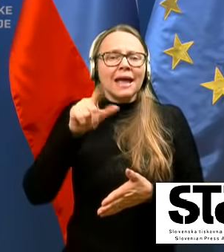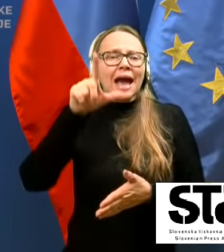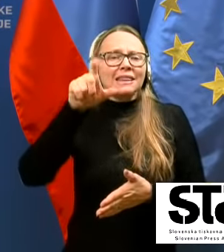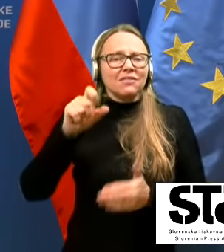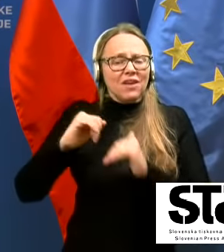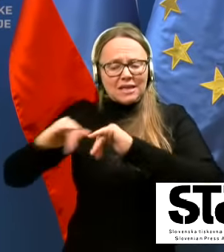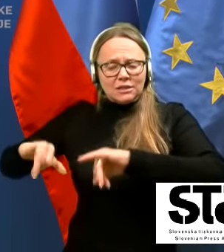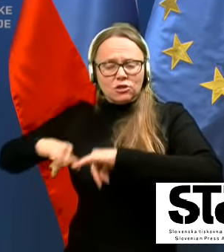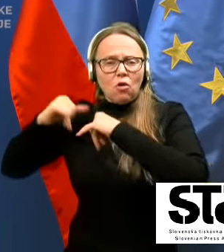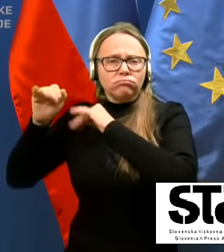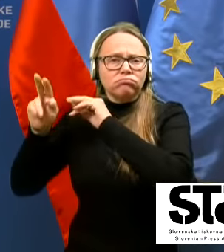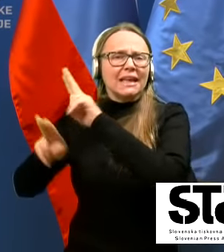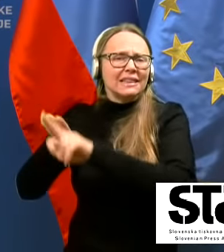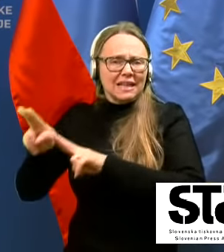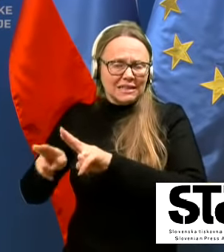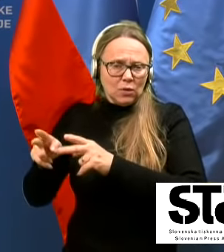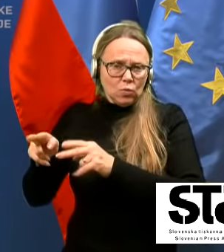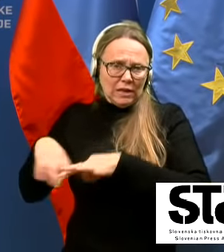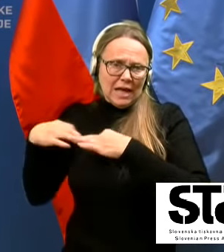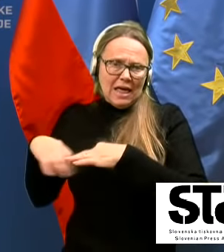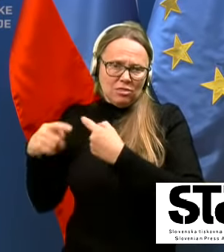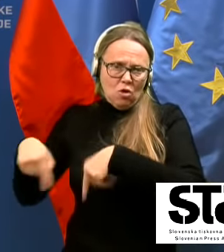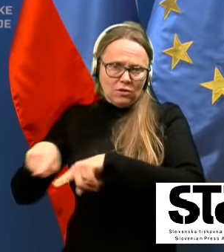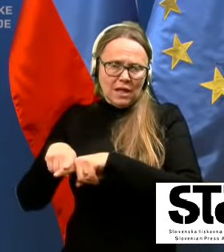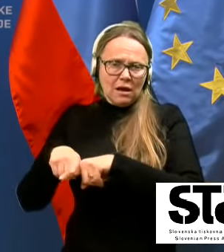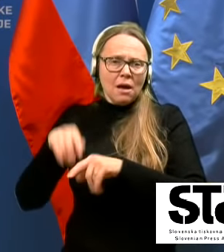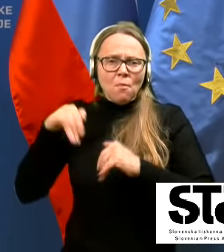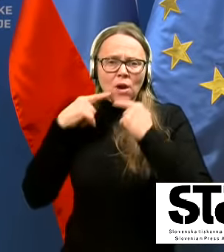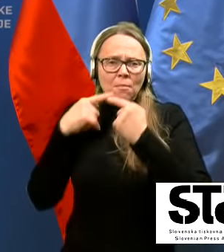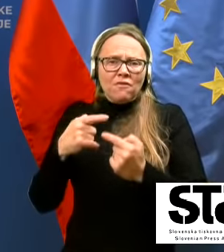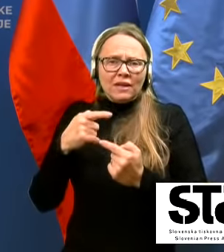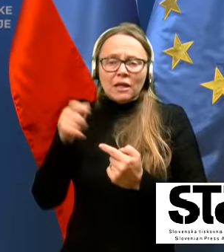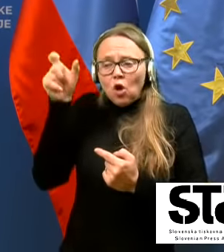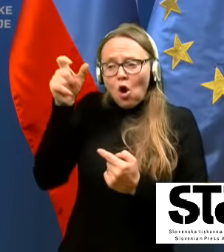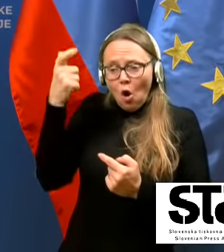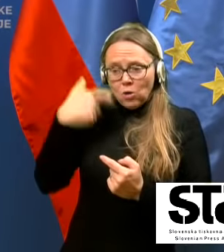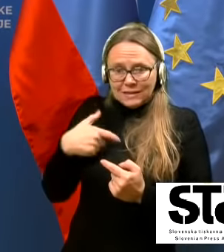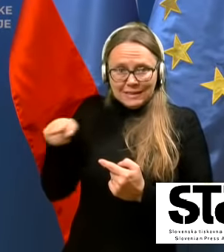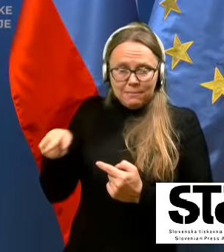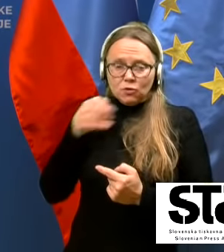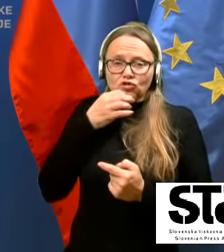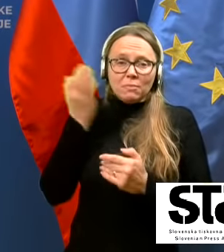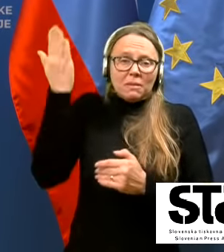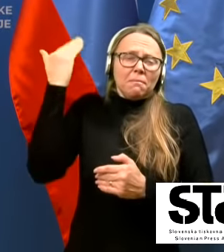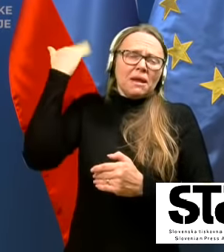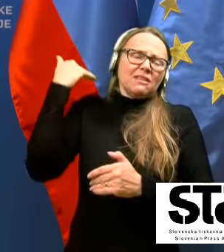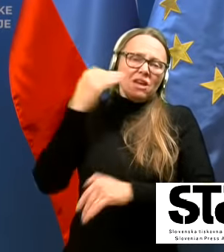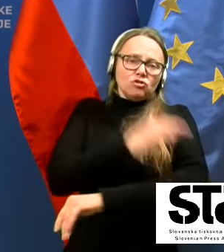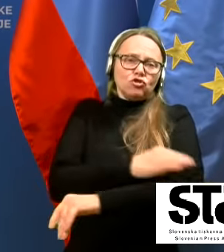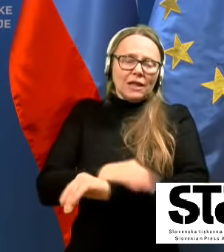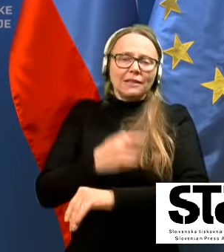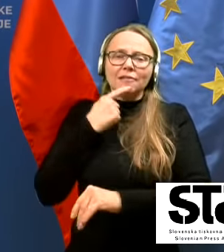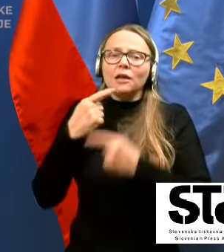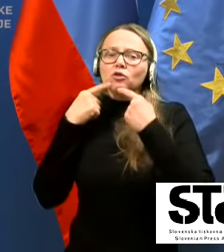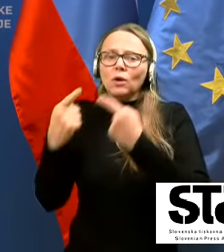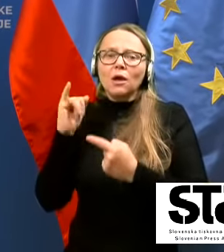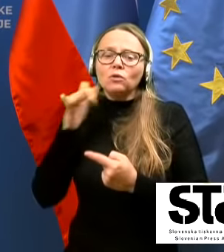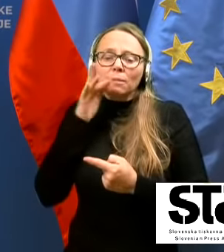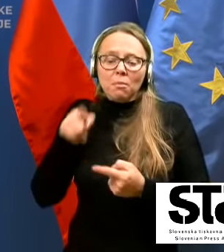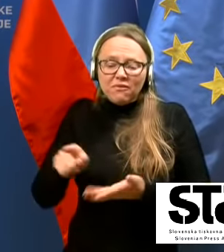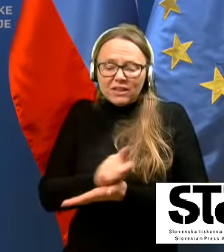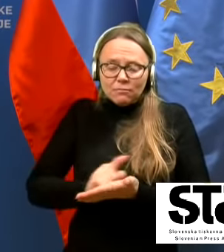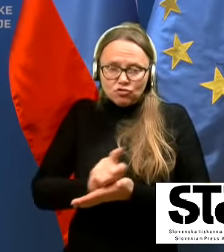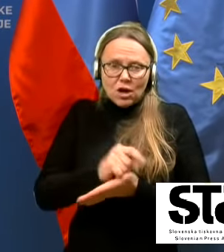enotah in moram reči tudi osebno, če bi mi nekdo pred več tedni rekel, da bomo v tem obdobju